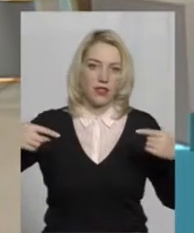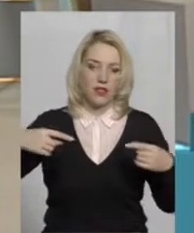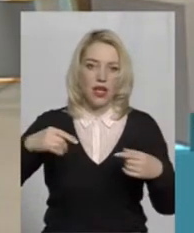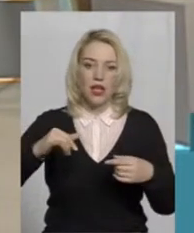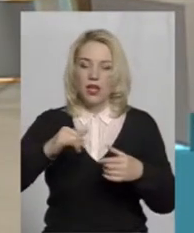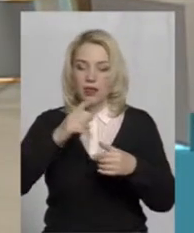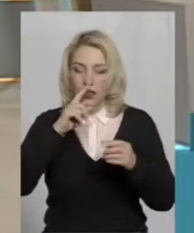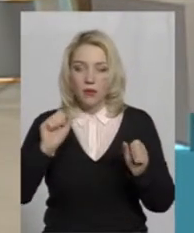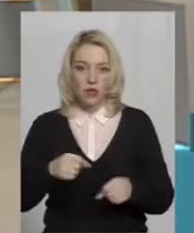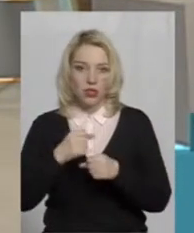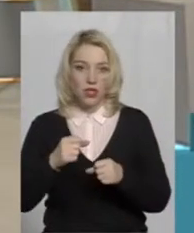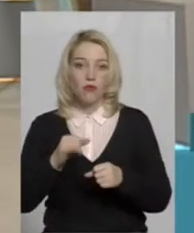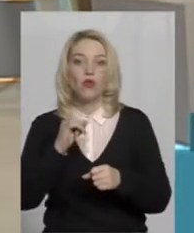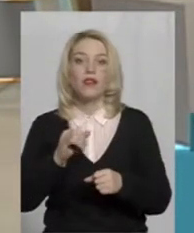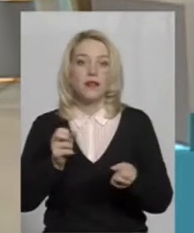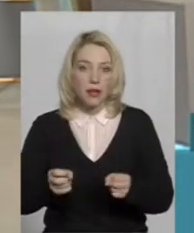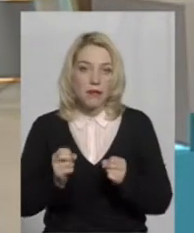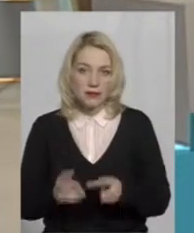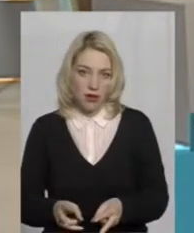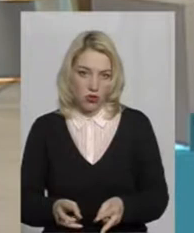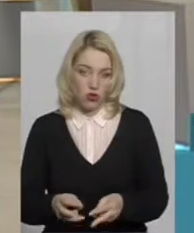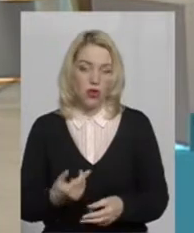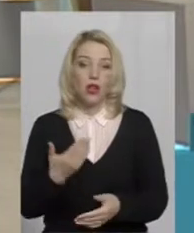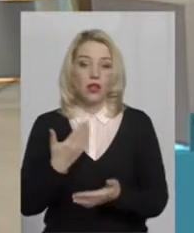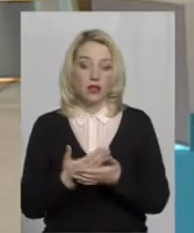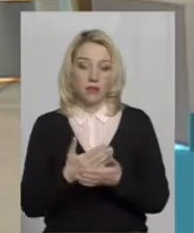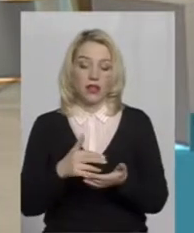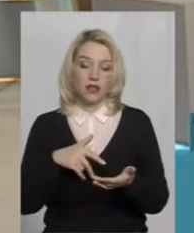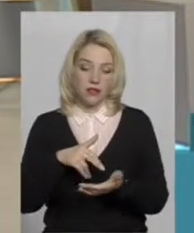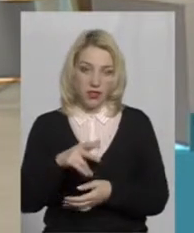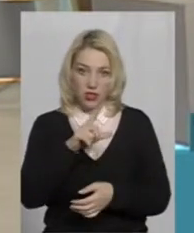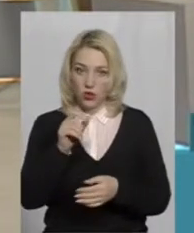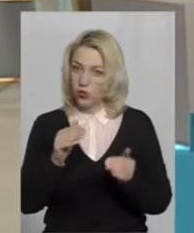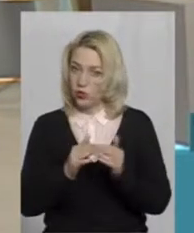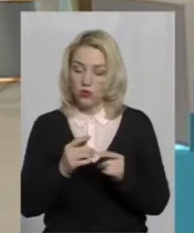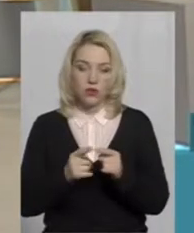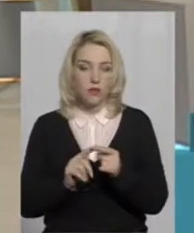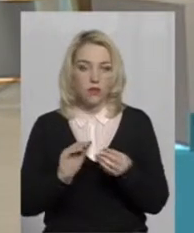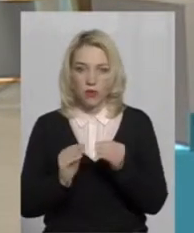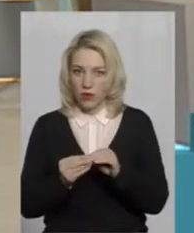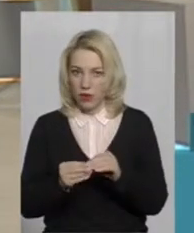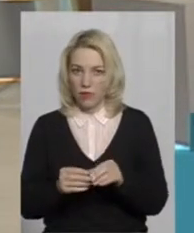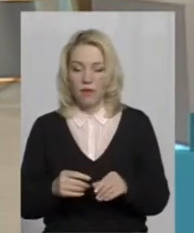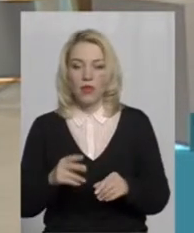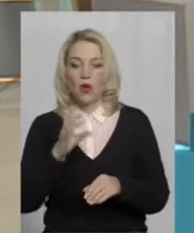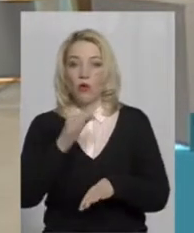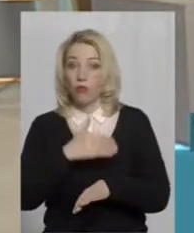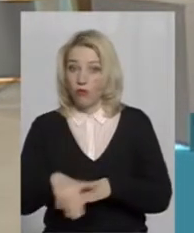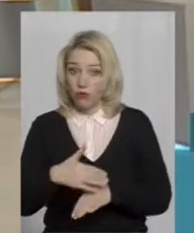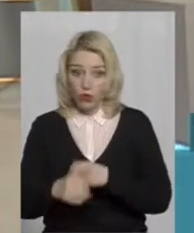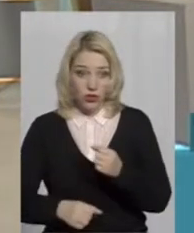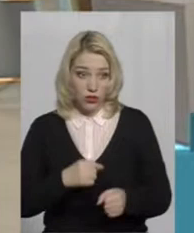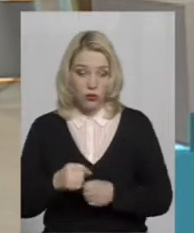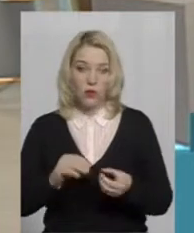небезпечно. І вийти з дому проблематично. Поїхати по вулиці, добратися,